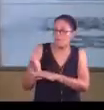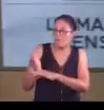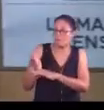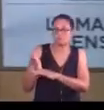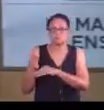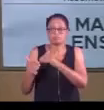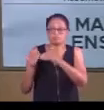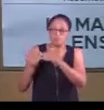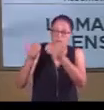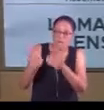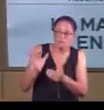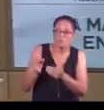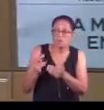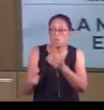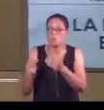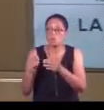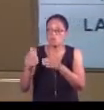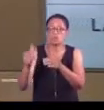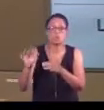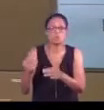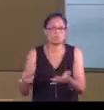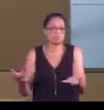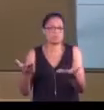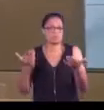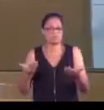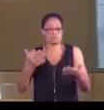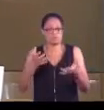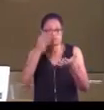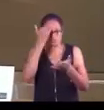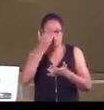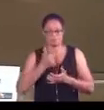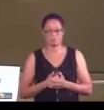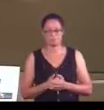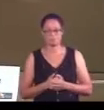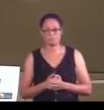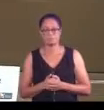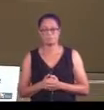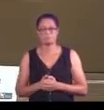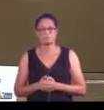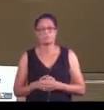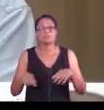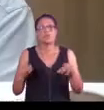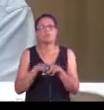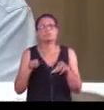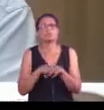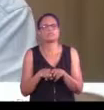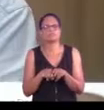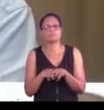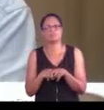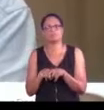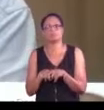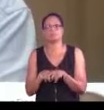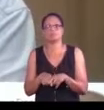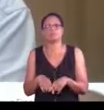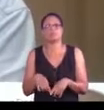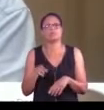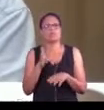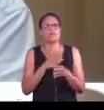étais. Et puis je voulais également attirer l'attention sur le fait que malgré que ce soit interdit,